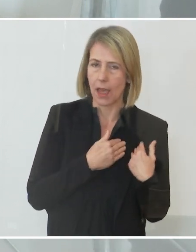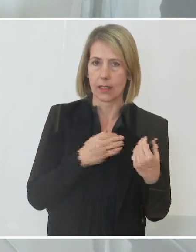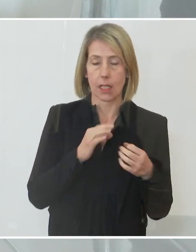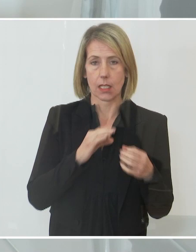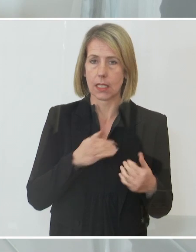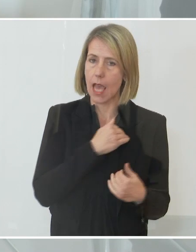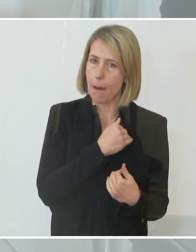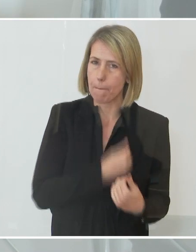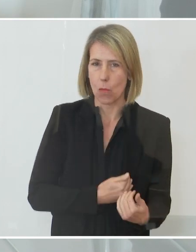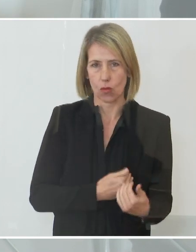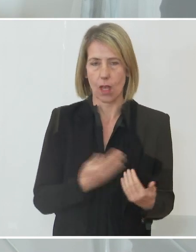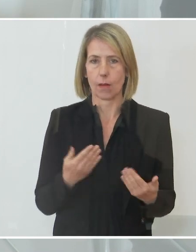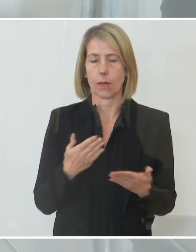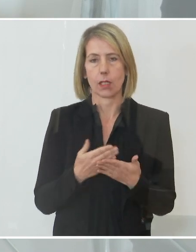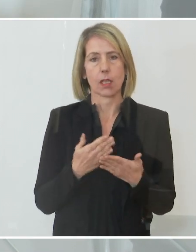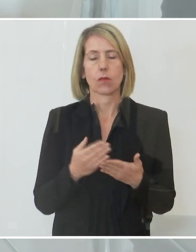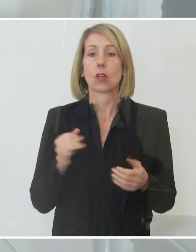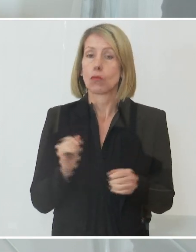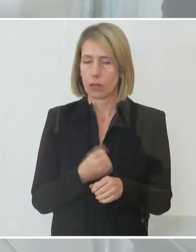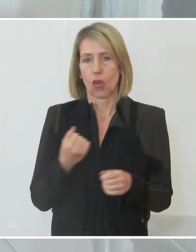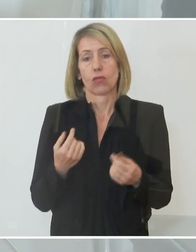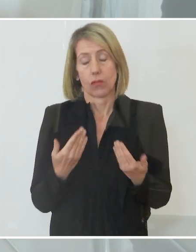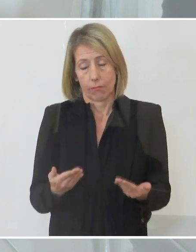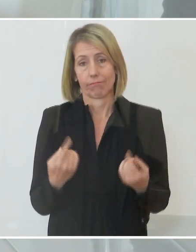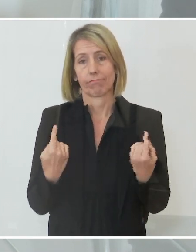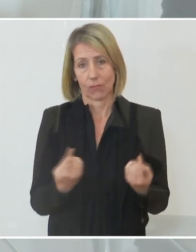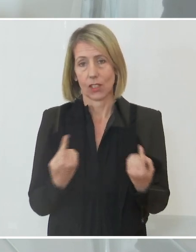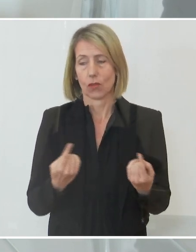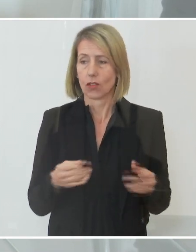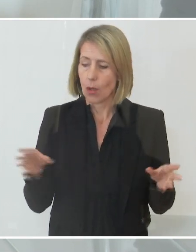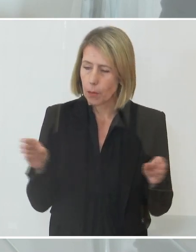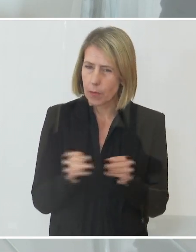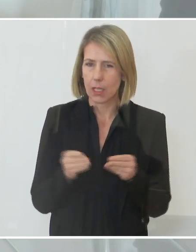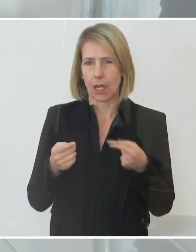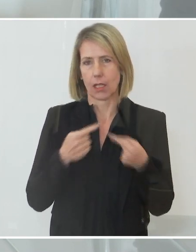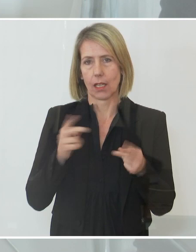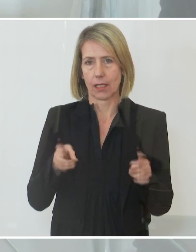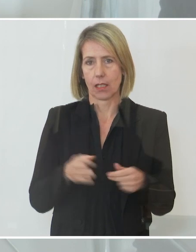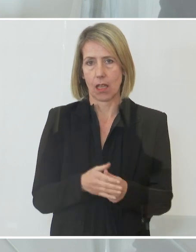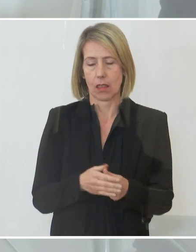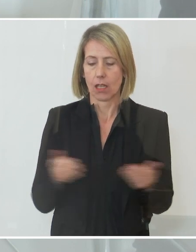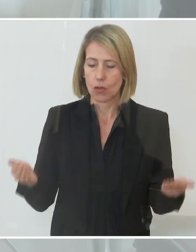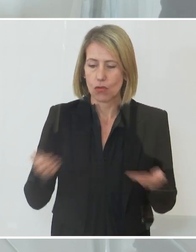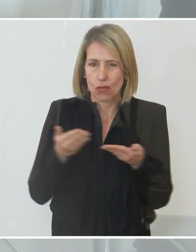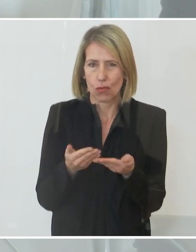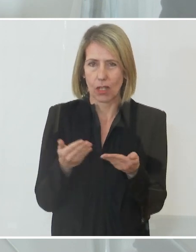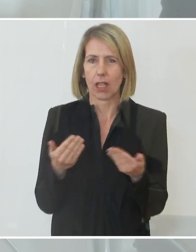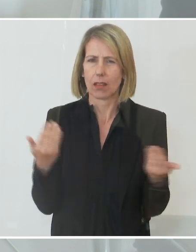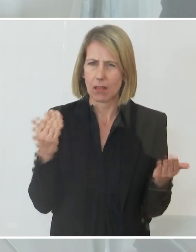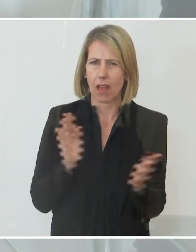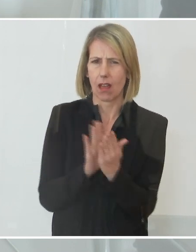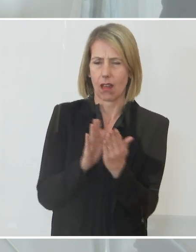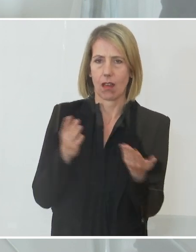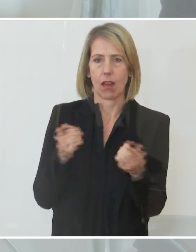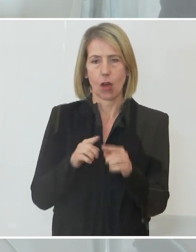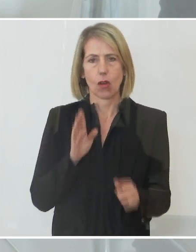dass wir trotz dieser belasteten Situation miteinander reden können, dass wir aufeinander zugehen können, dass wir